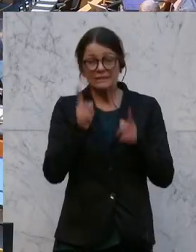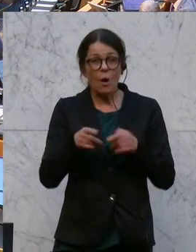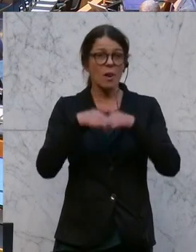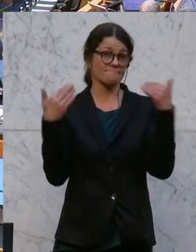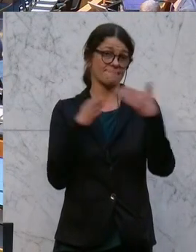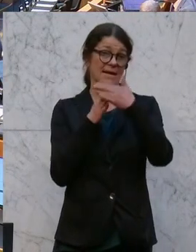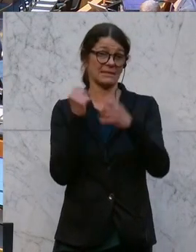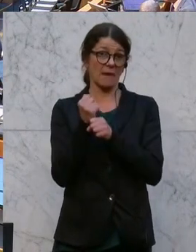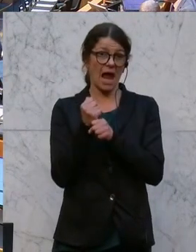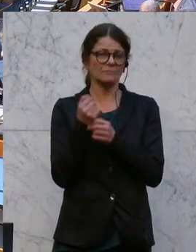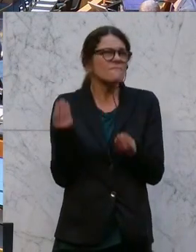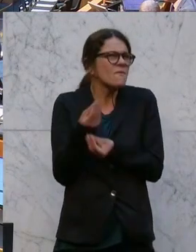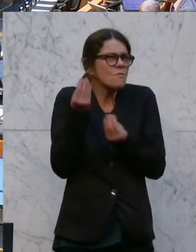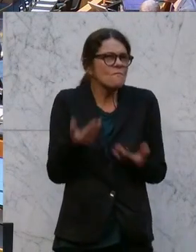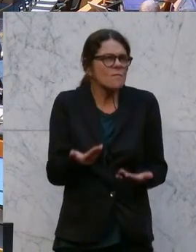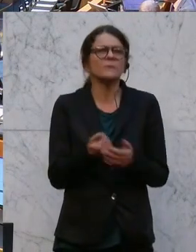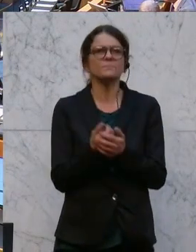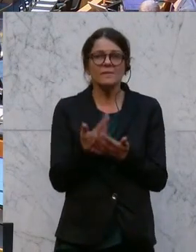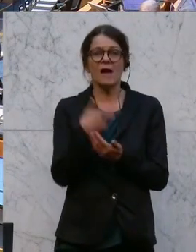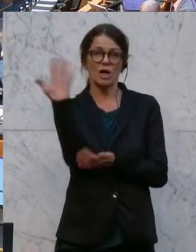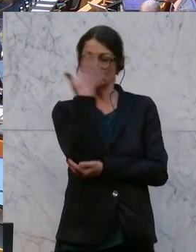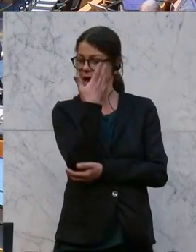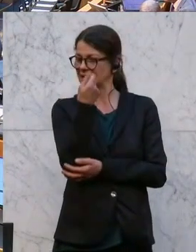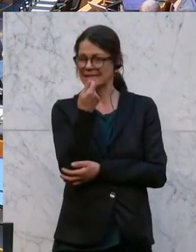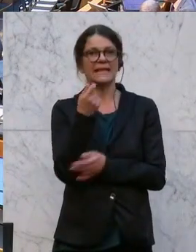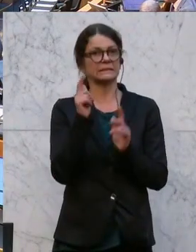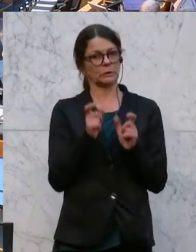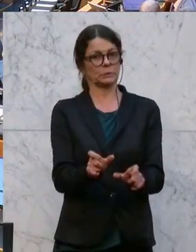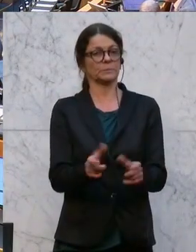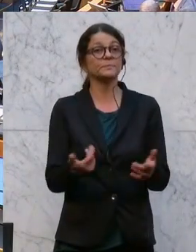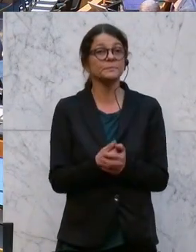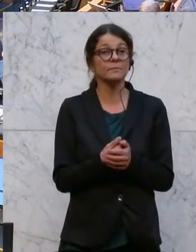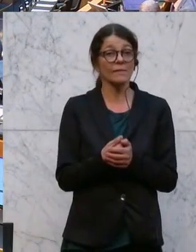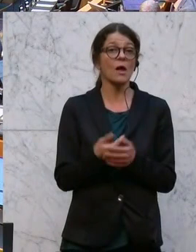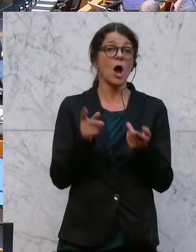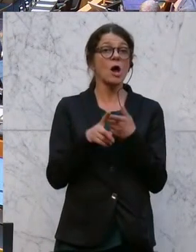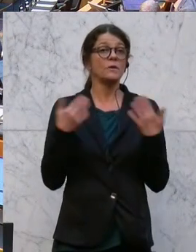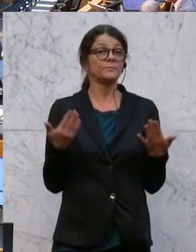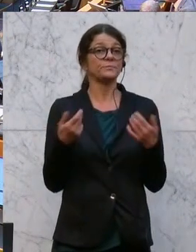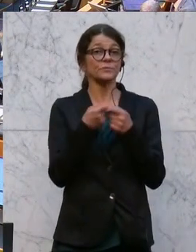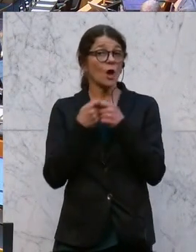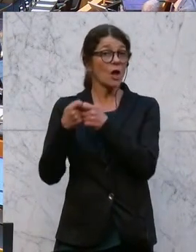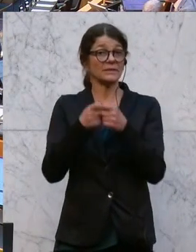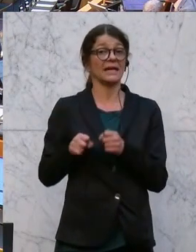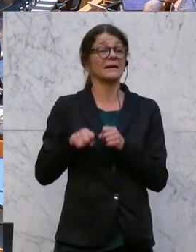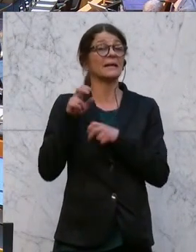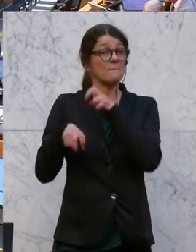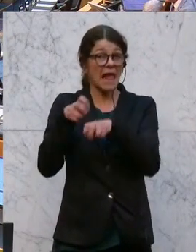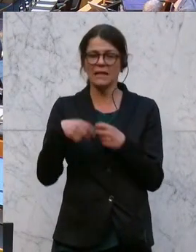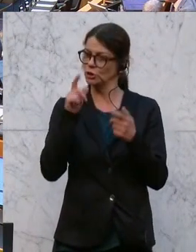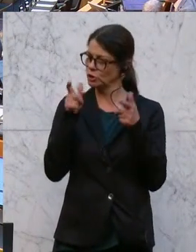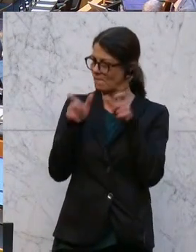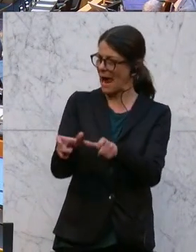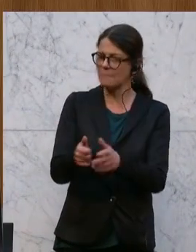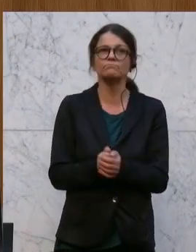mit dem Hintergrund, dass Schwarzgeld unterbunden werden soll und organisierte Kriminalität behindert